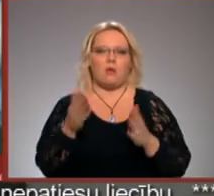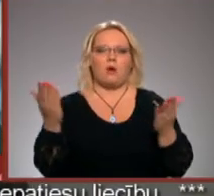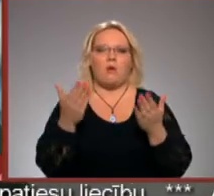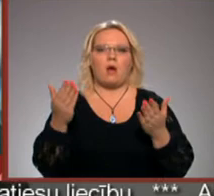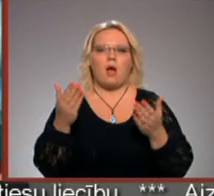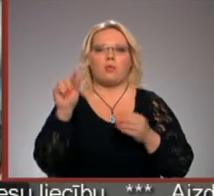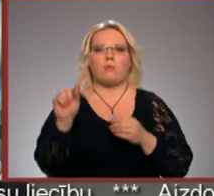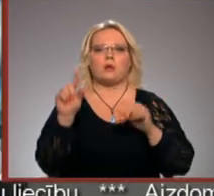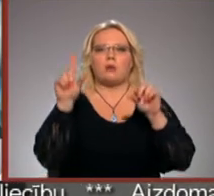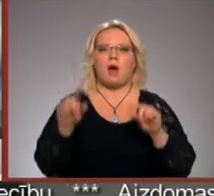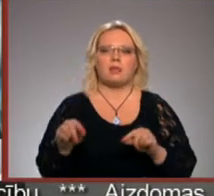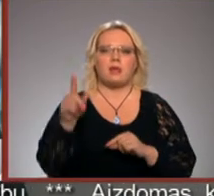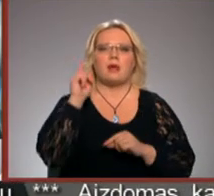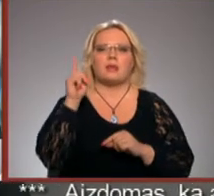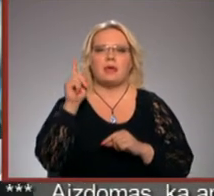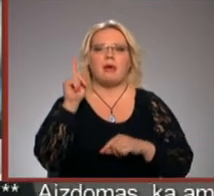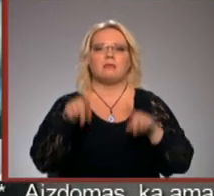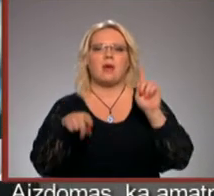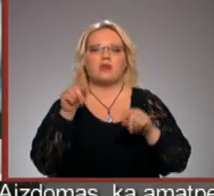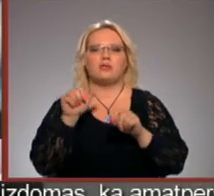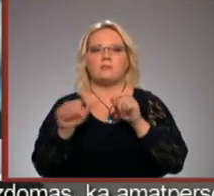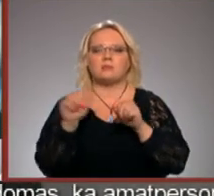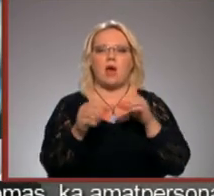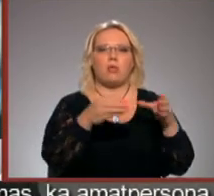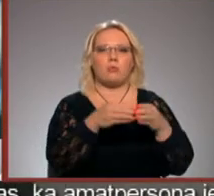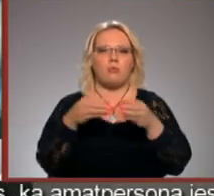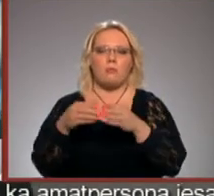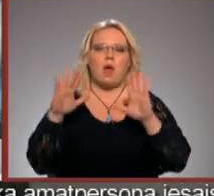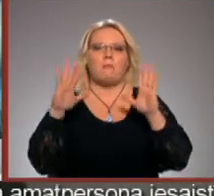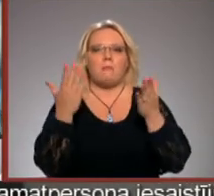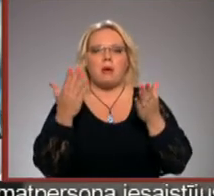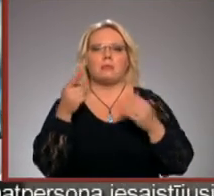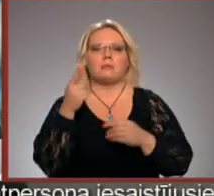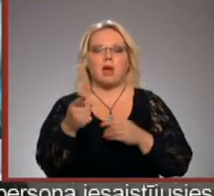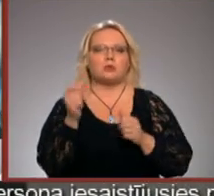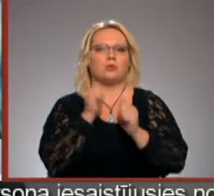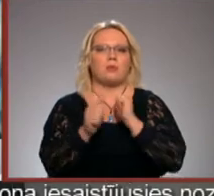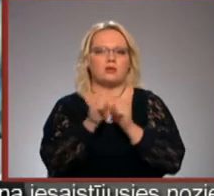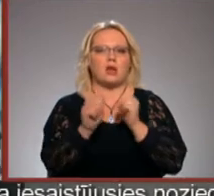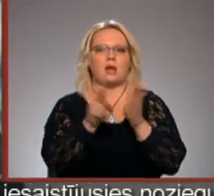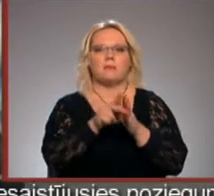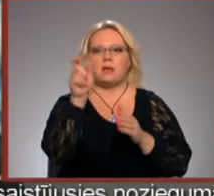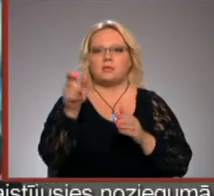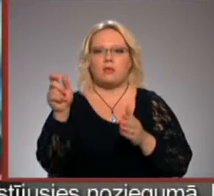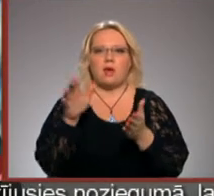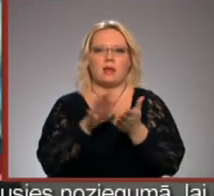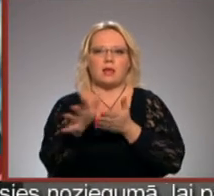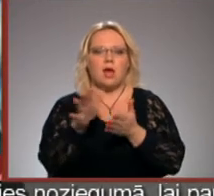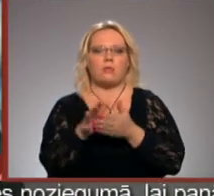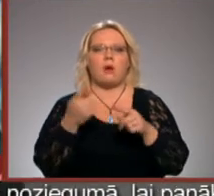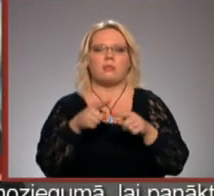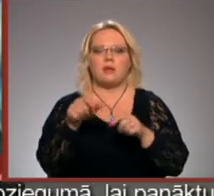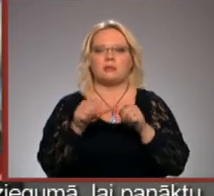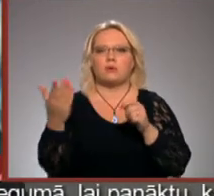atlaidīti, ne tikai dažām zāļu grupām, bet tam, kuras biežāk pensionāra lieto, tādas, kuras